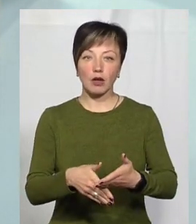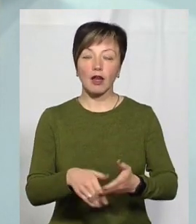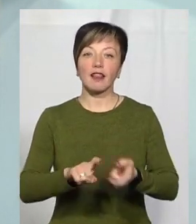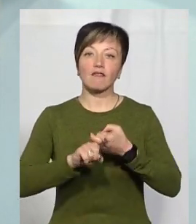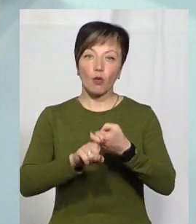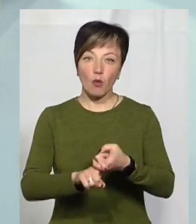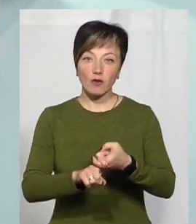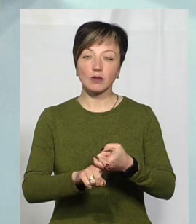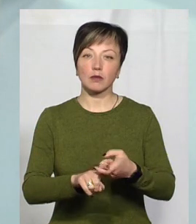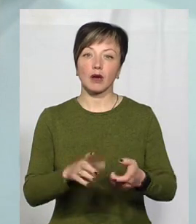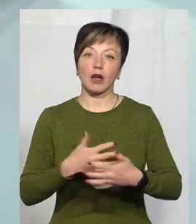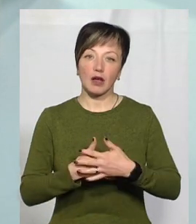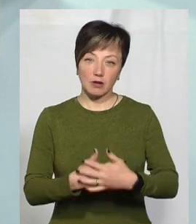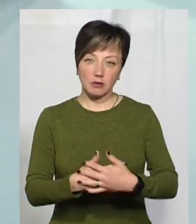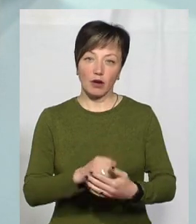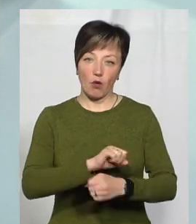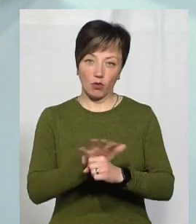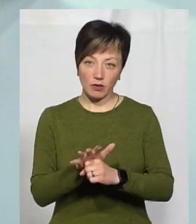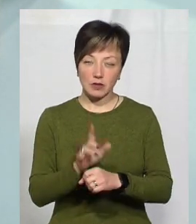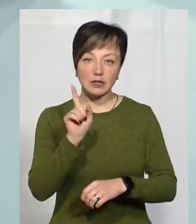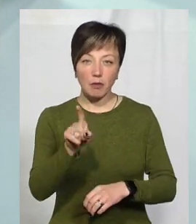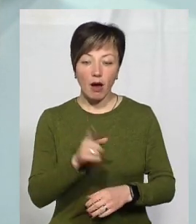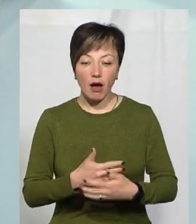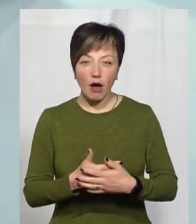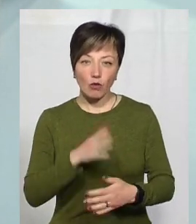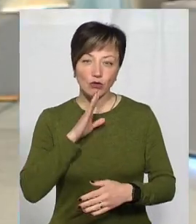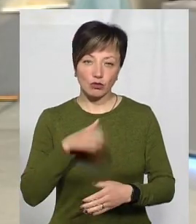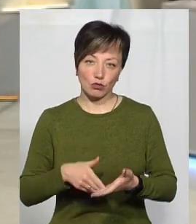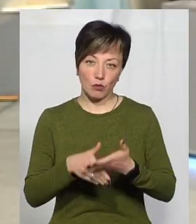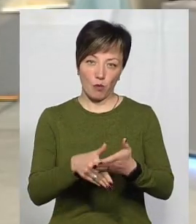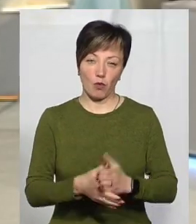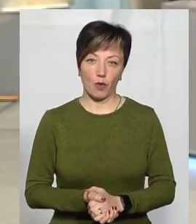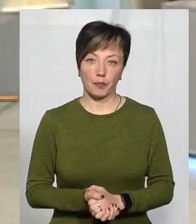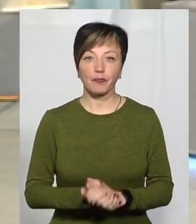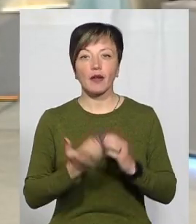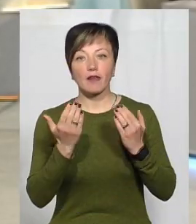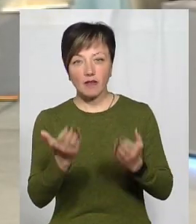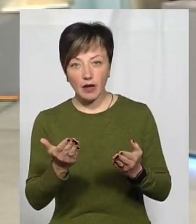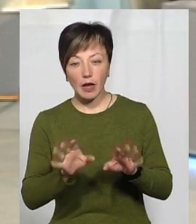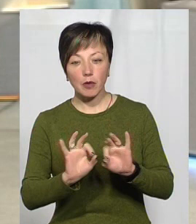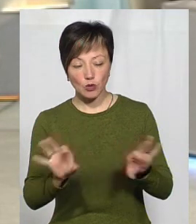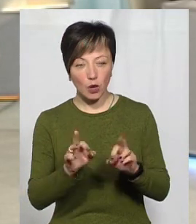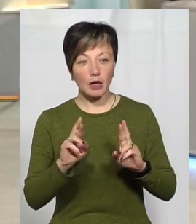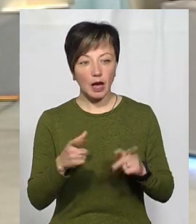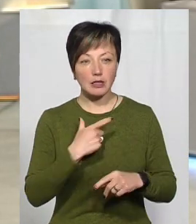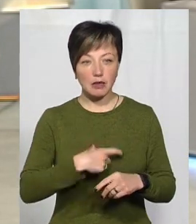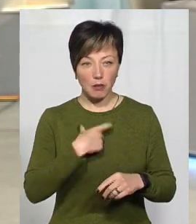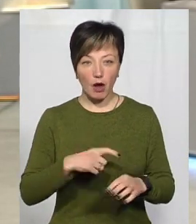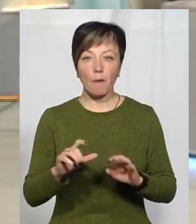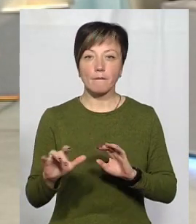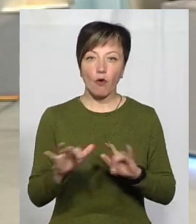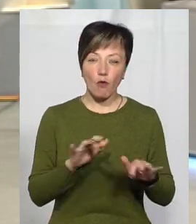інфікованим коронавірусною інфекцією. Саме акушерською допомогою. Тобто, ви і проінструктовані, як себе